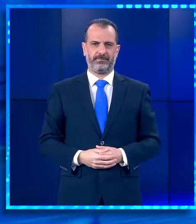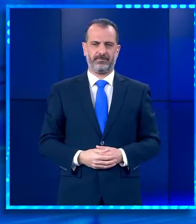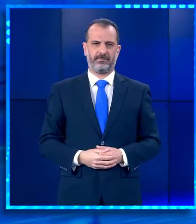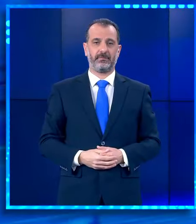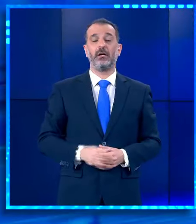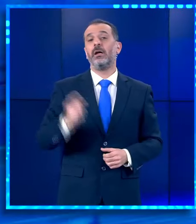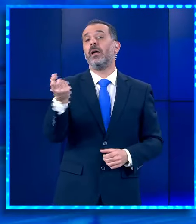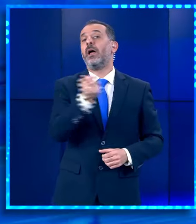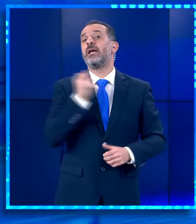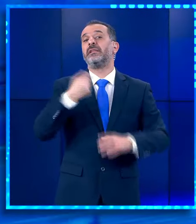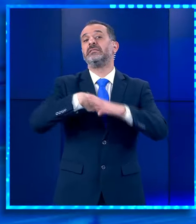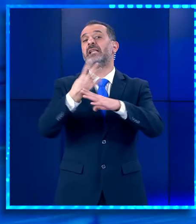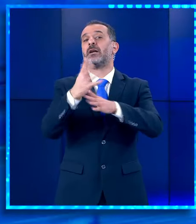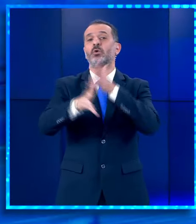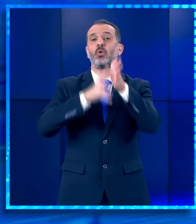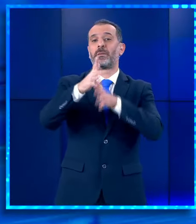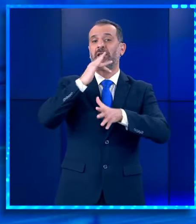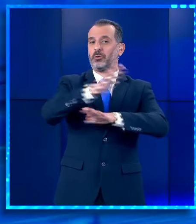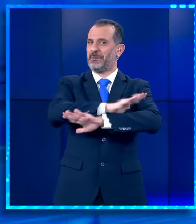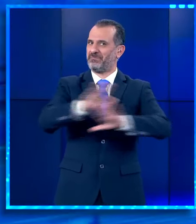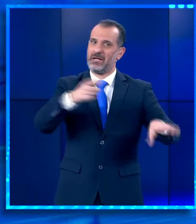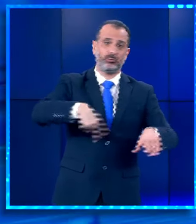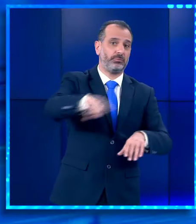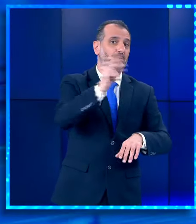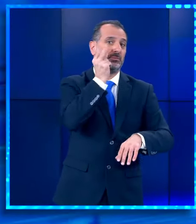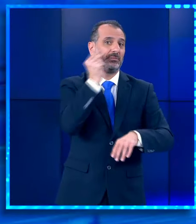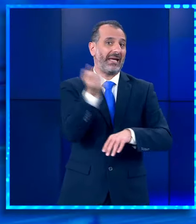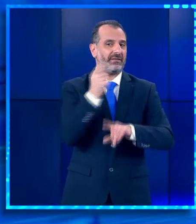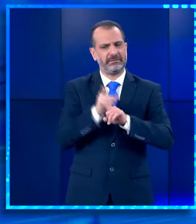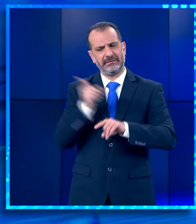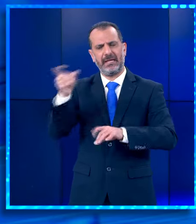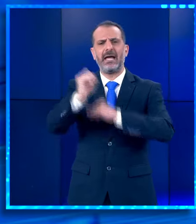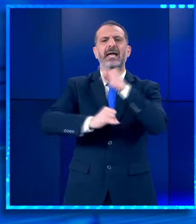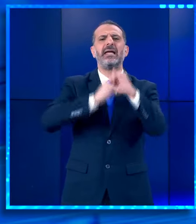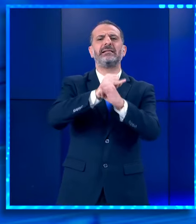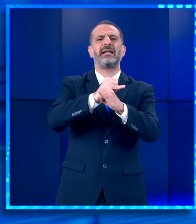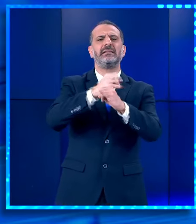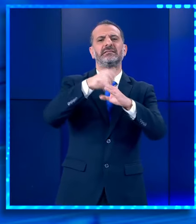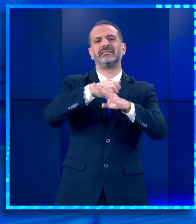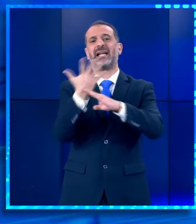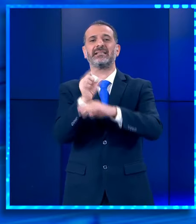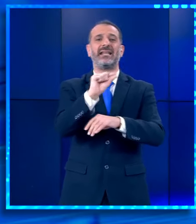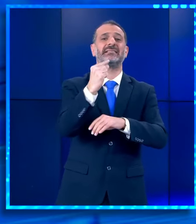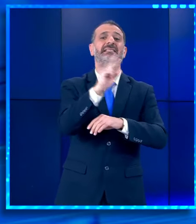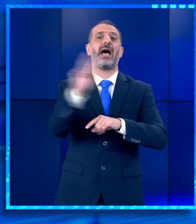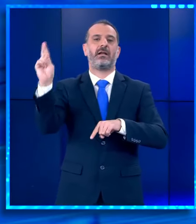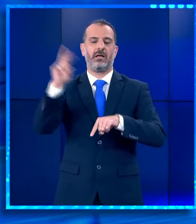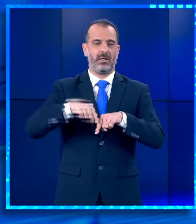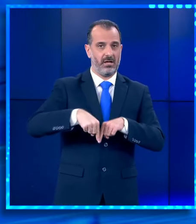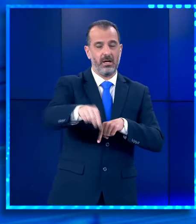Και εδώ τελείωσε και το απογευματινό δελτίο ειδήσων του Star Channel. Για συνεχή ενημέρωση επισκεφθείτε το star.gr.